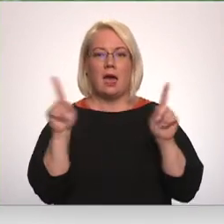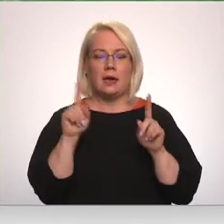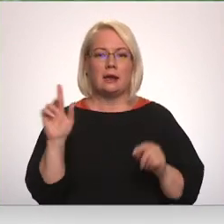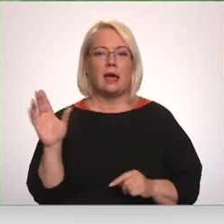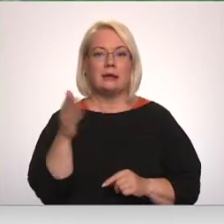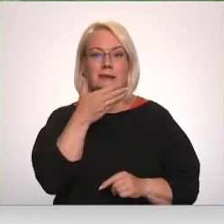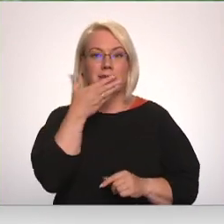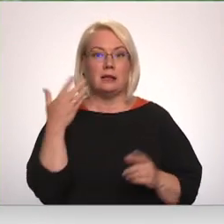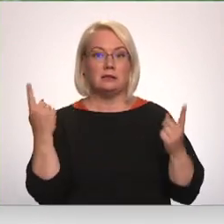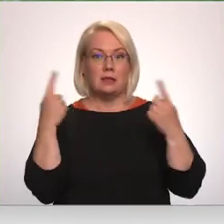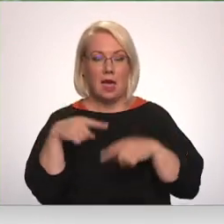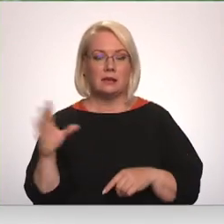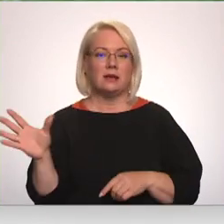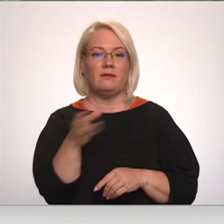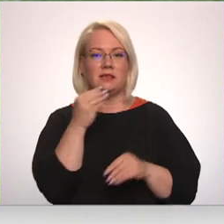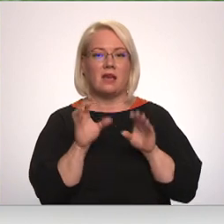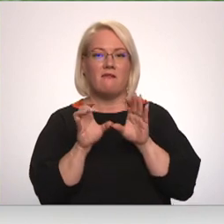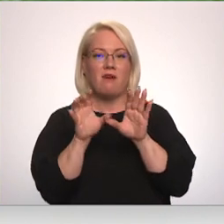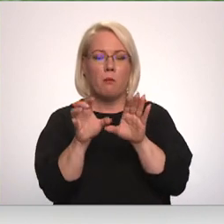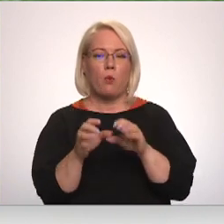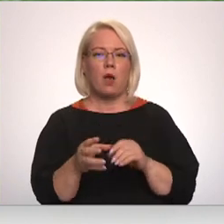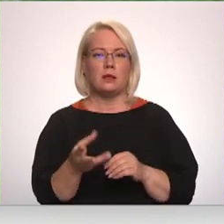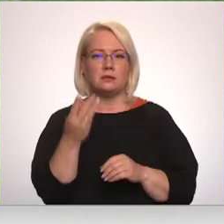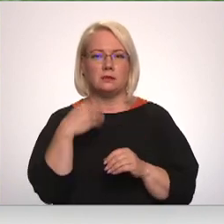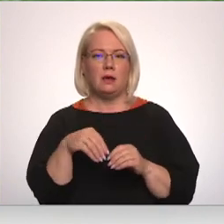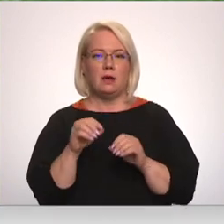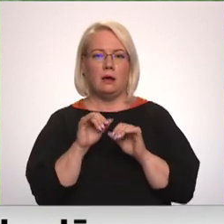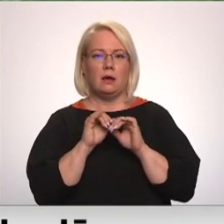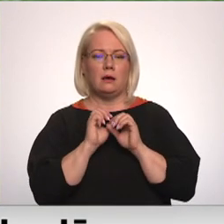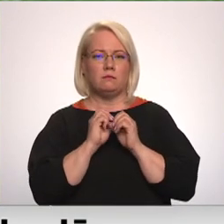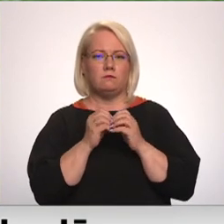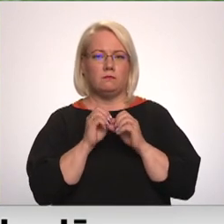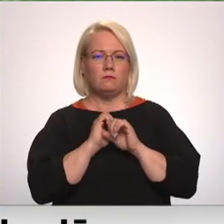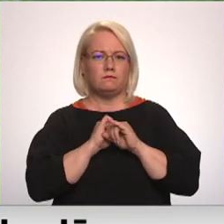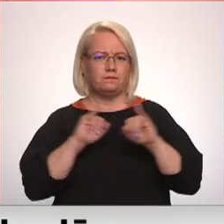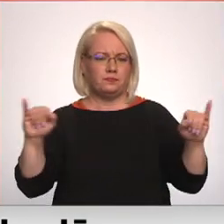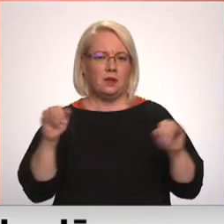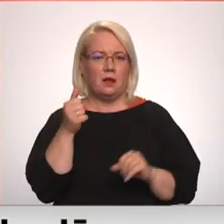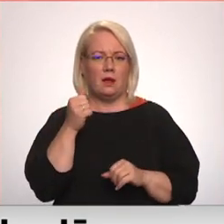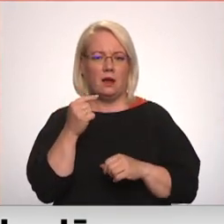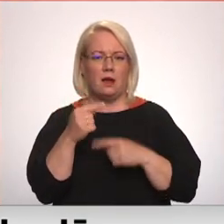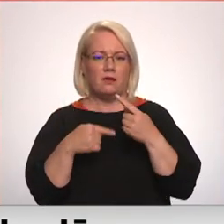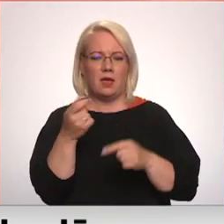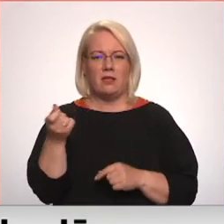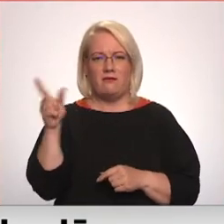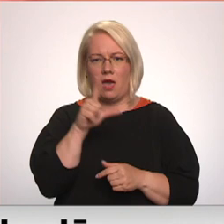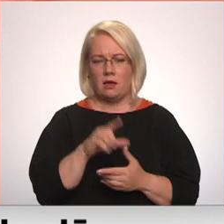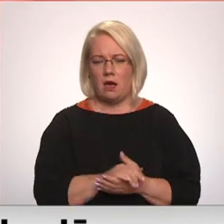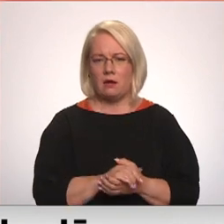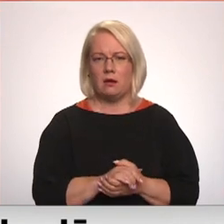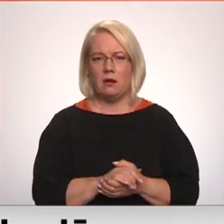vabolas grauzde attīstas straujāk un vairāk. Var nulaist